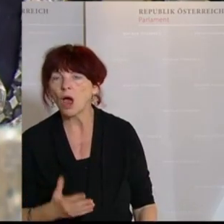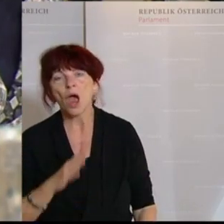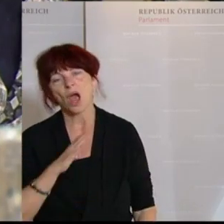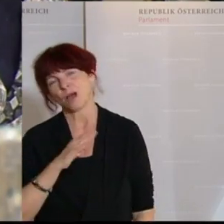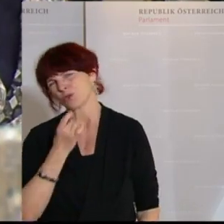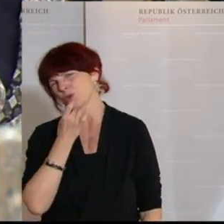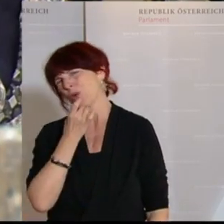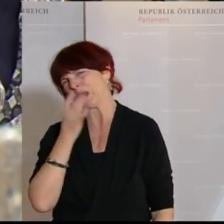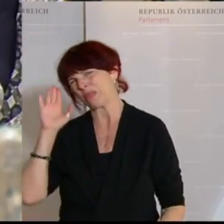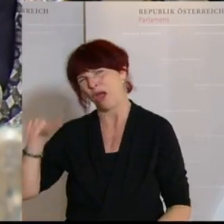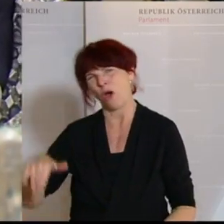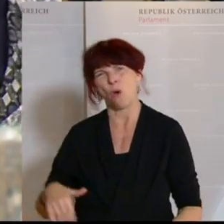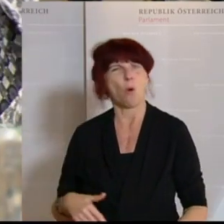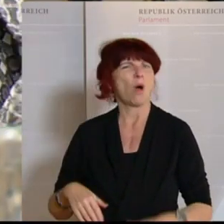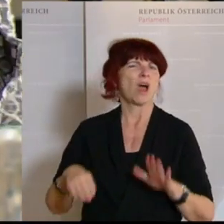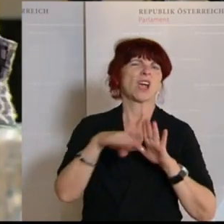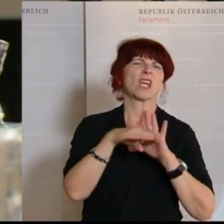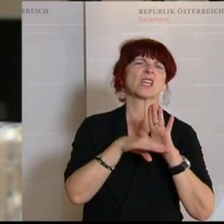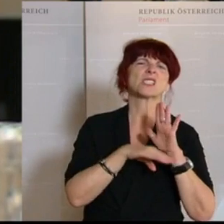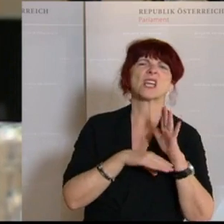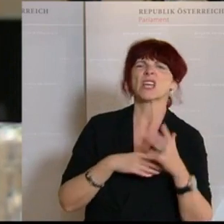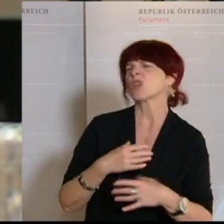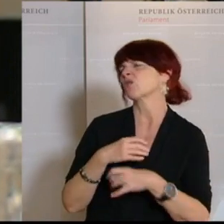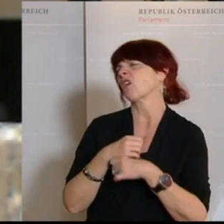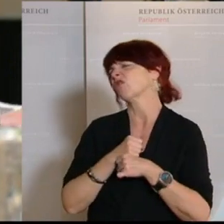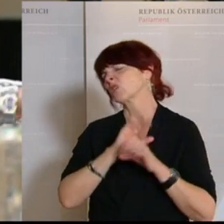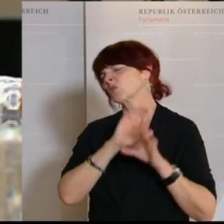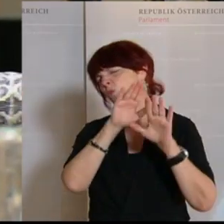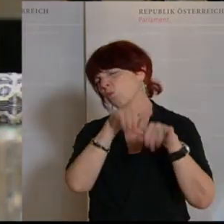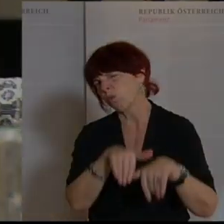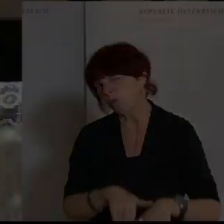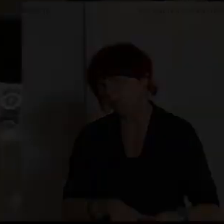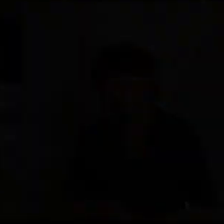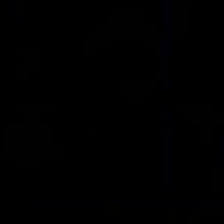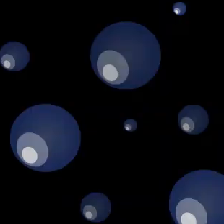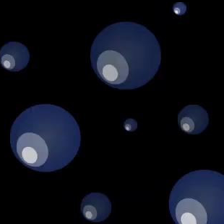Gesetzen und der Verfassung, das sind ja juristische Spitzfindigkeiten.